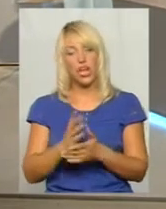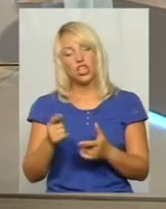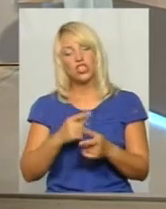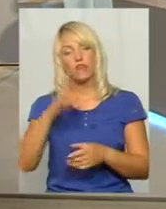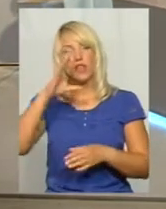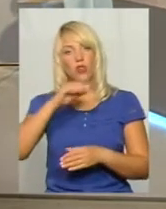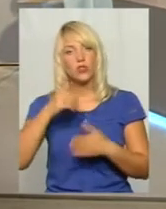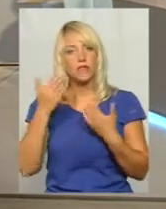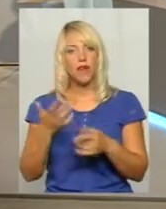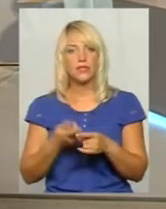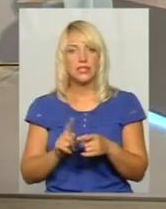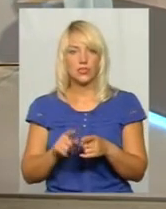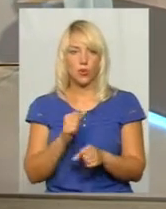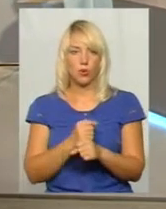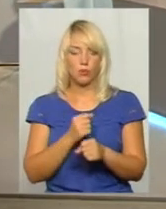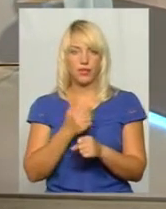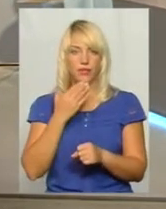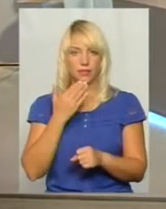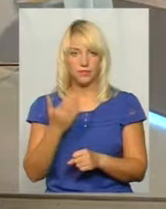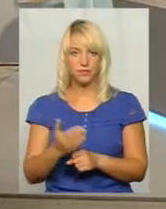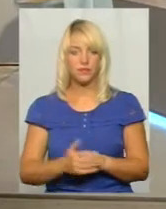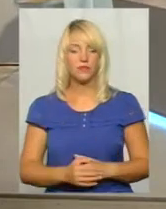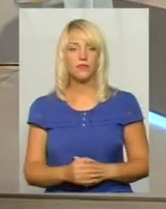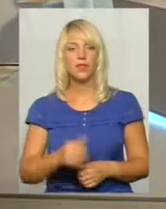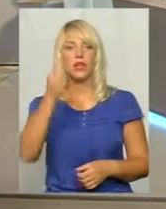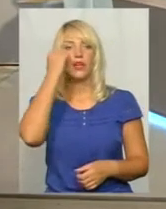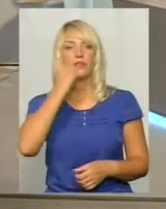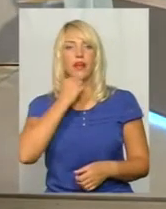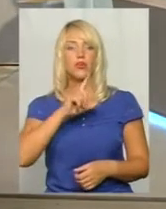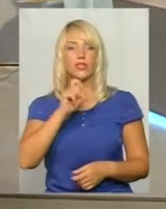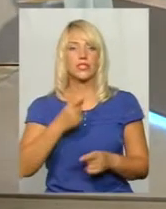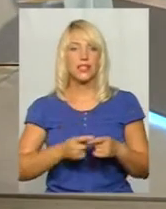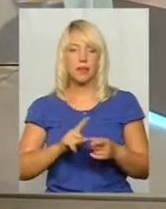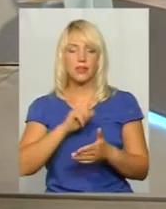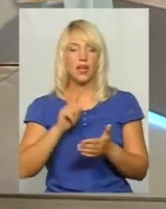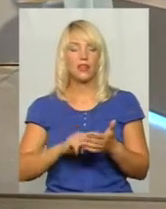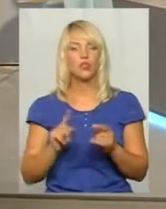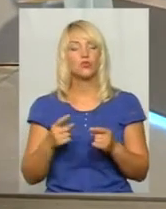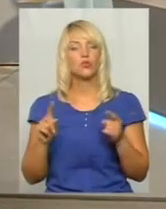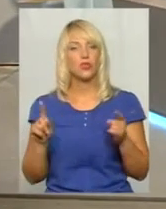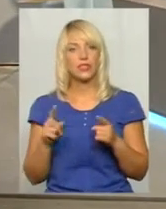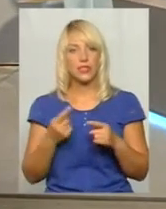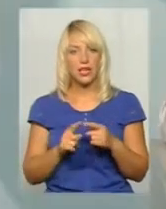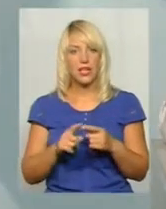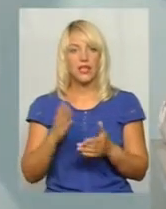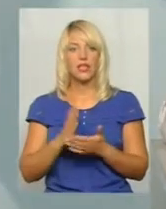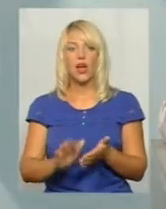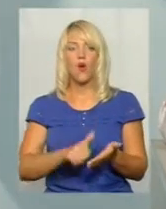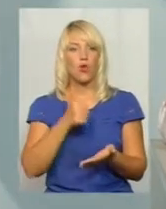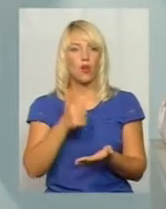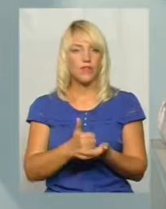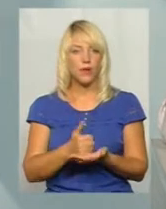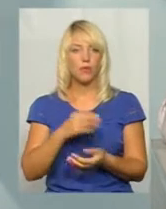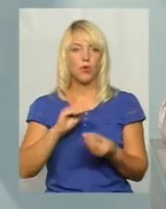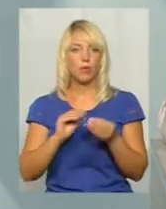зробити або на якому етапі перебуває це справа? Дякую за це питання, тому що це на сьогодні є одна із головних проблем,